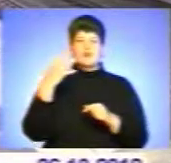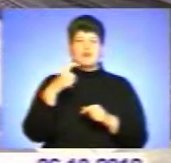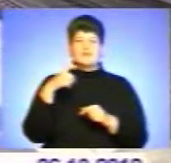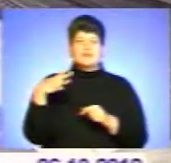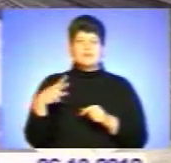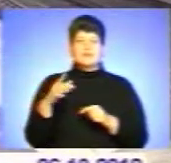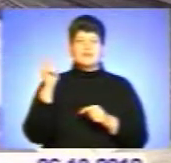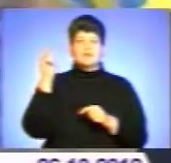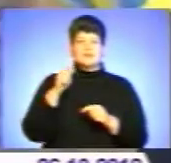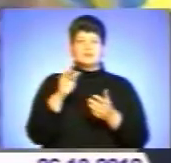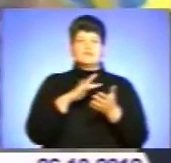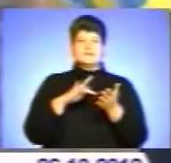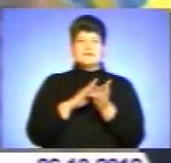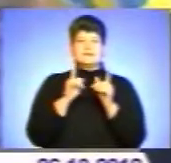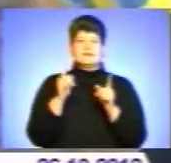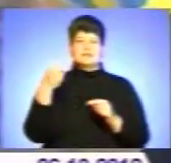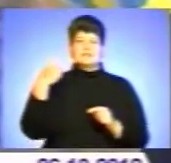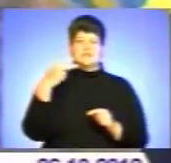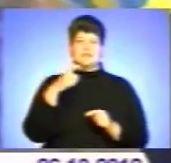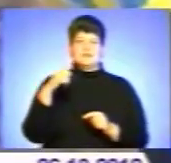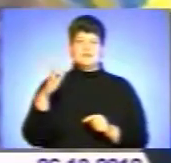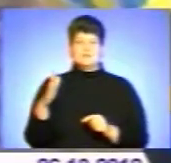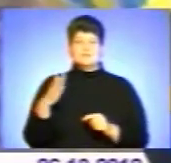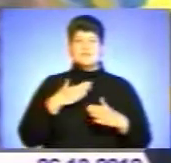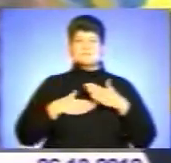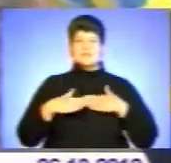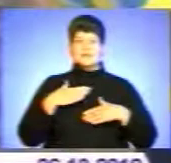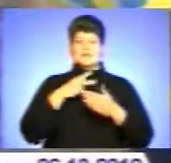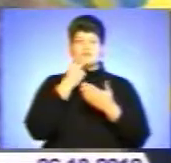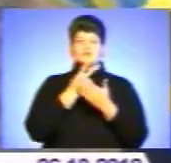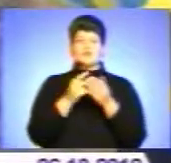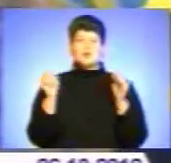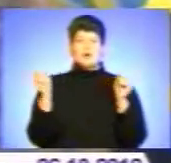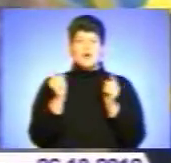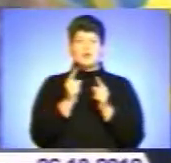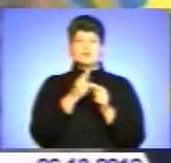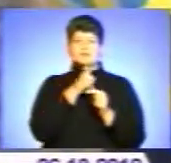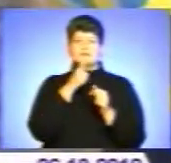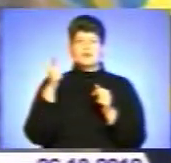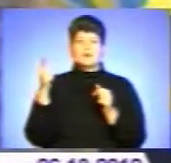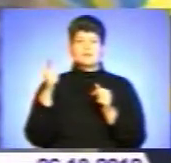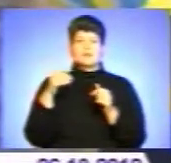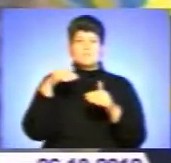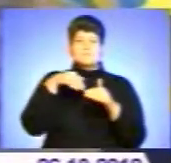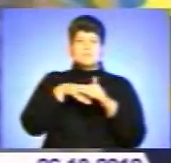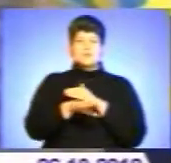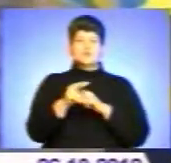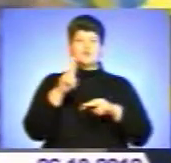центру міста лише за 20. Мене дуже приємно видеть, що в такий короткий срок метростроївці